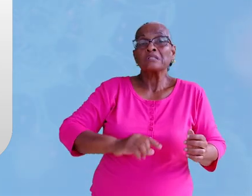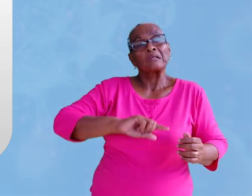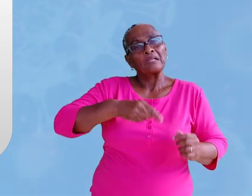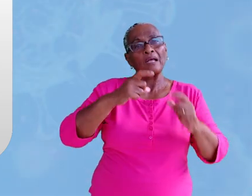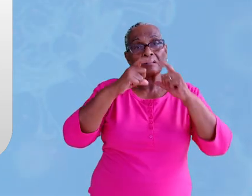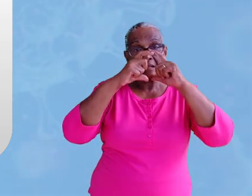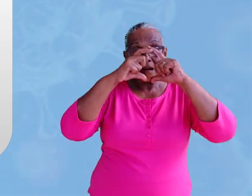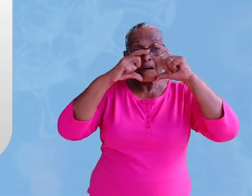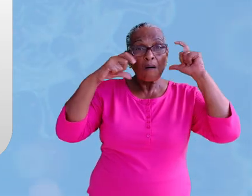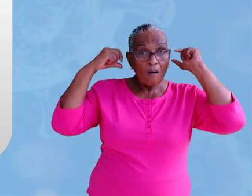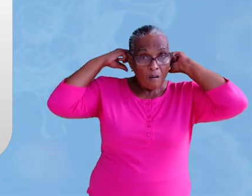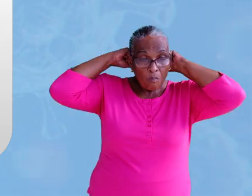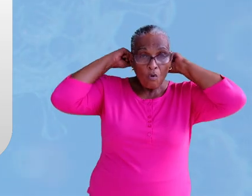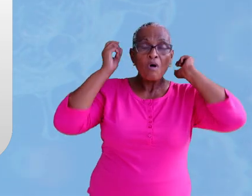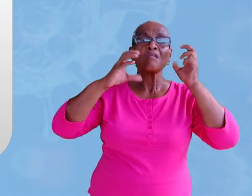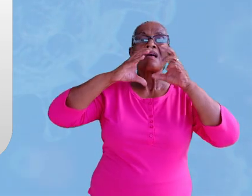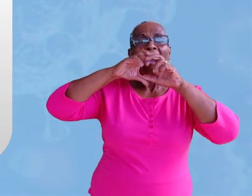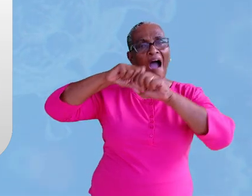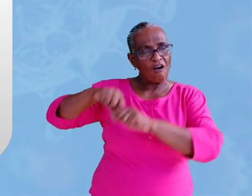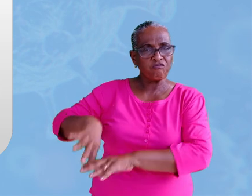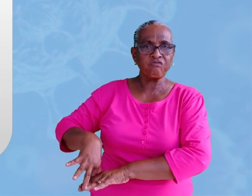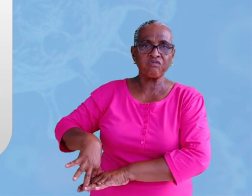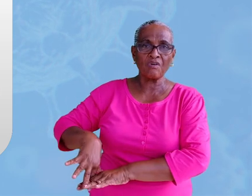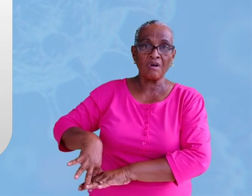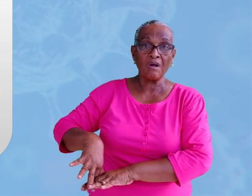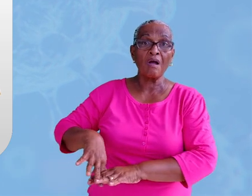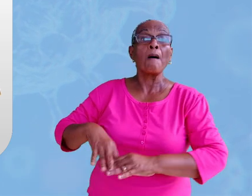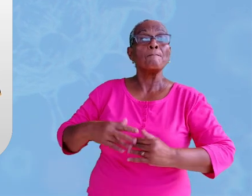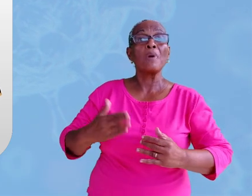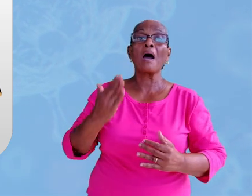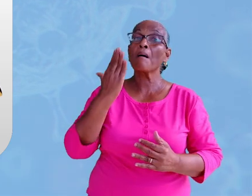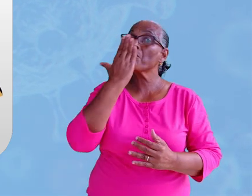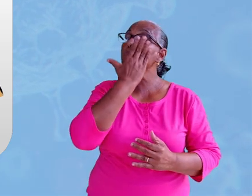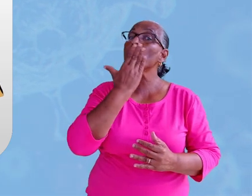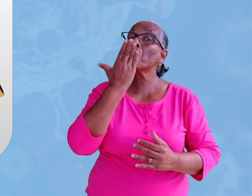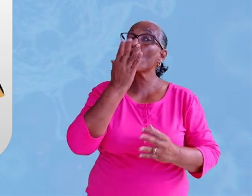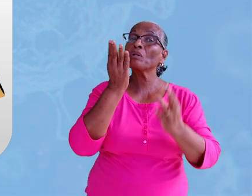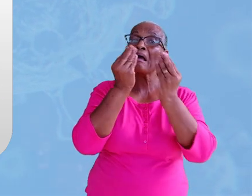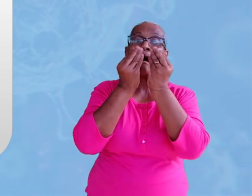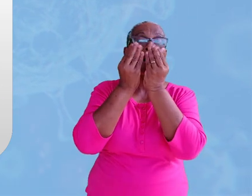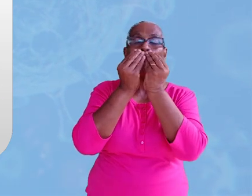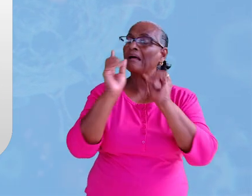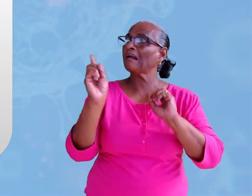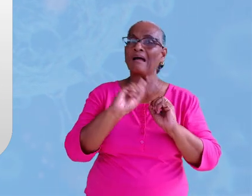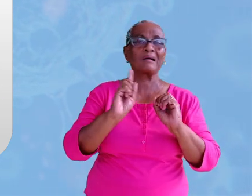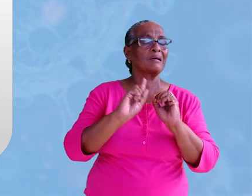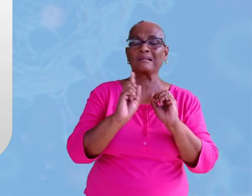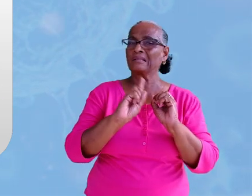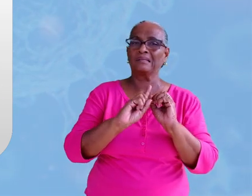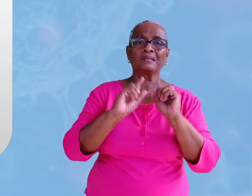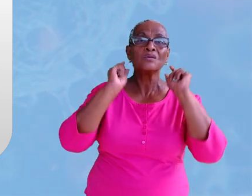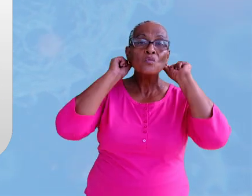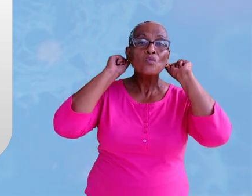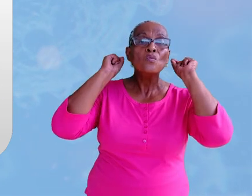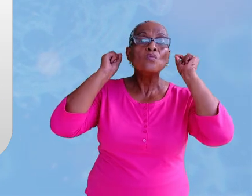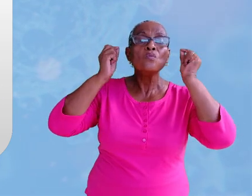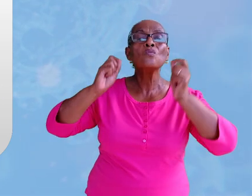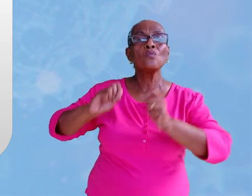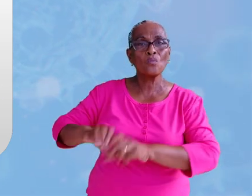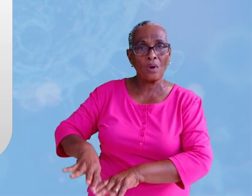doe dan je neus en mondbedekking af maar raak de buitenzijde ervan niet aan